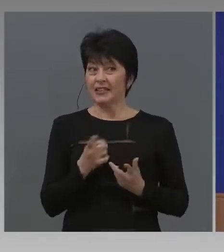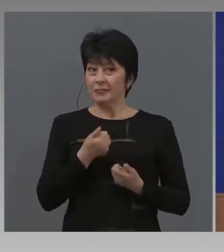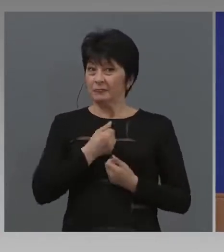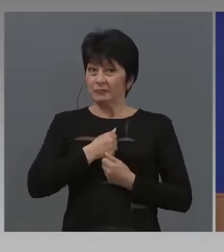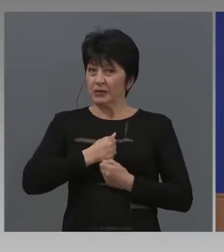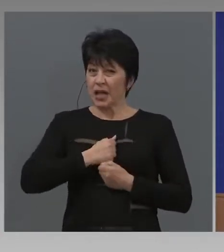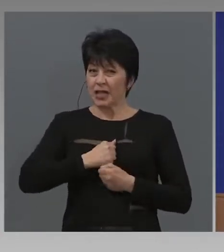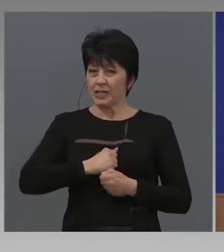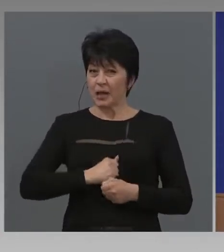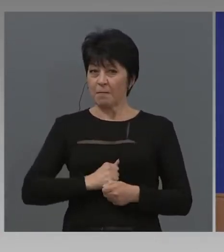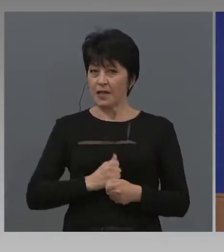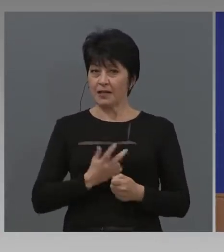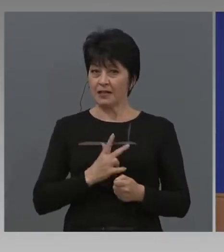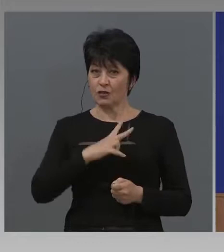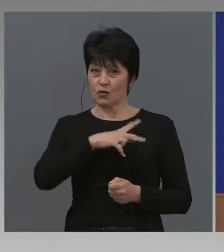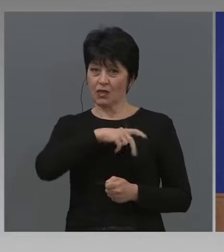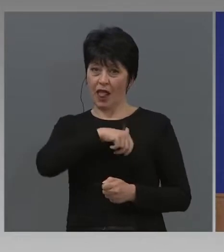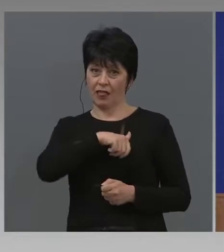България ще издържи.